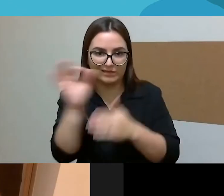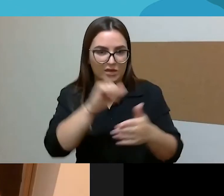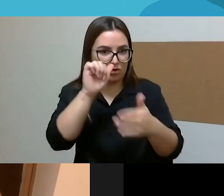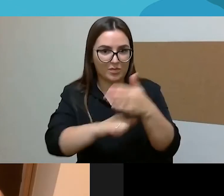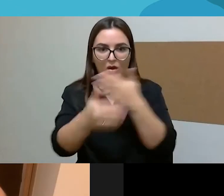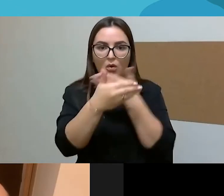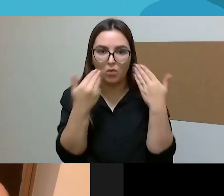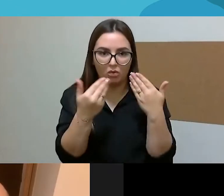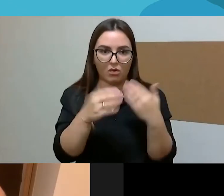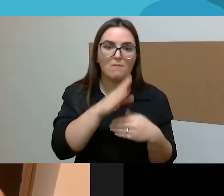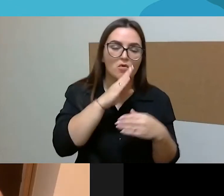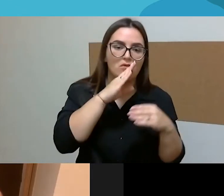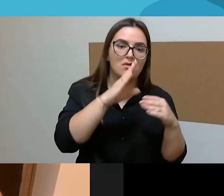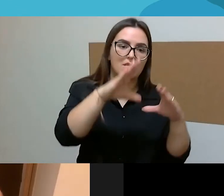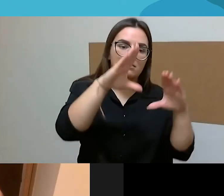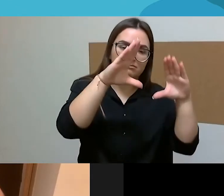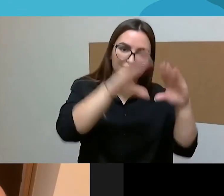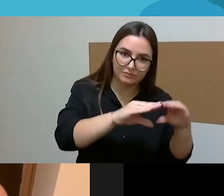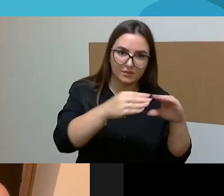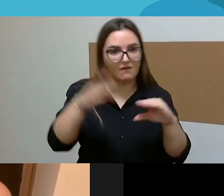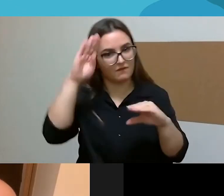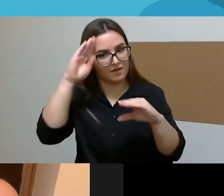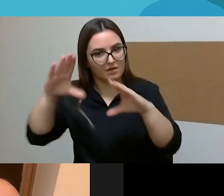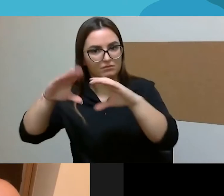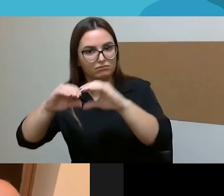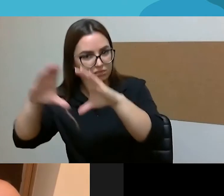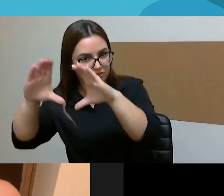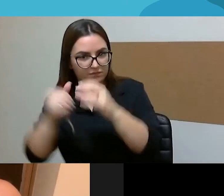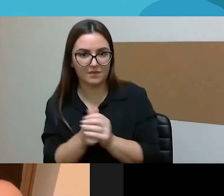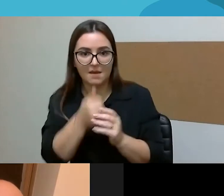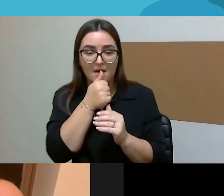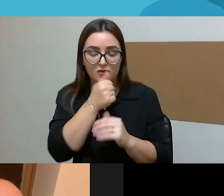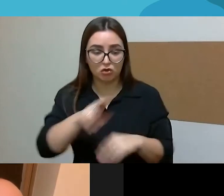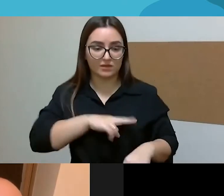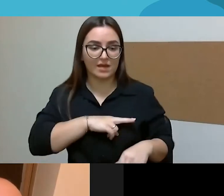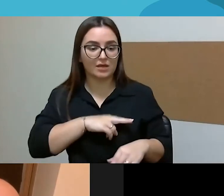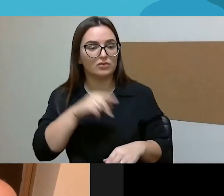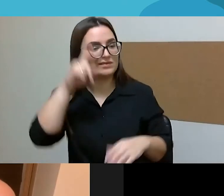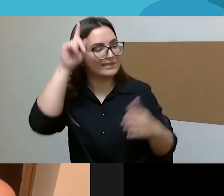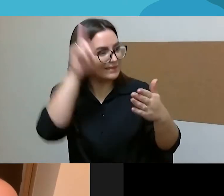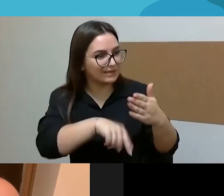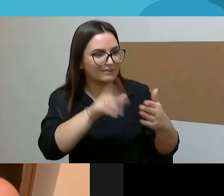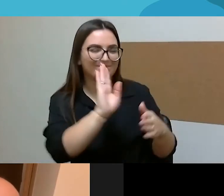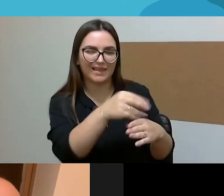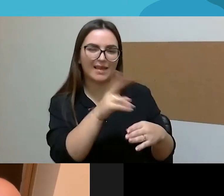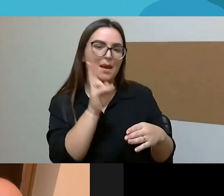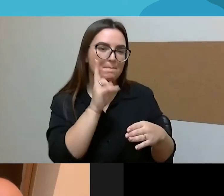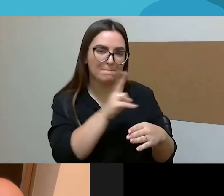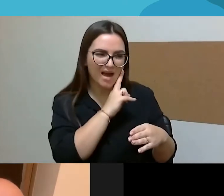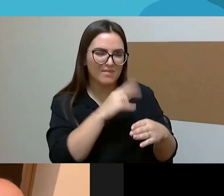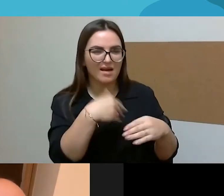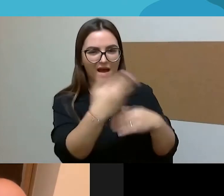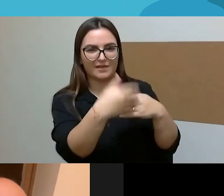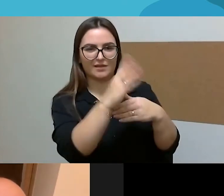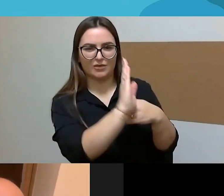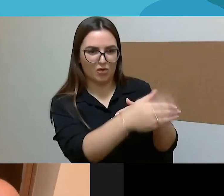dėl to, kad turbūt darbdavys dažnai tikisi, na mama, tai jis kažkiek turbūt laiko iškris iš darbo rinkos dėl to,